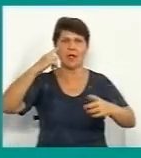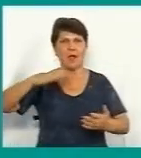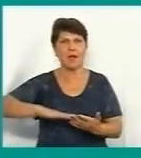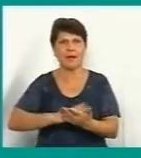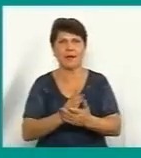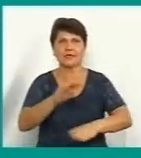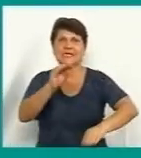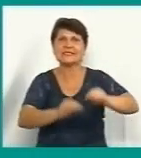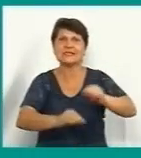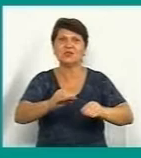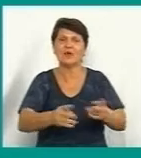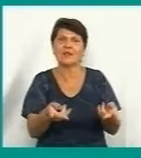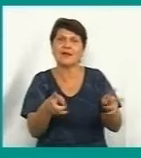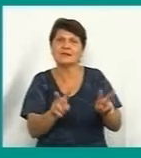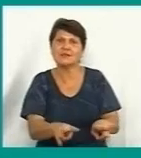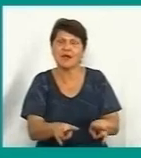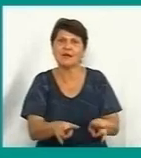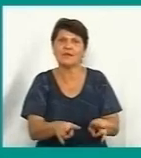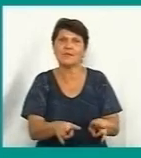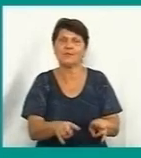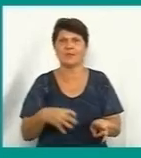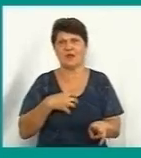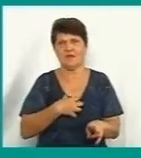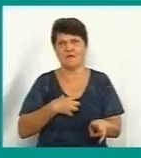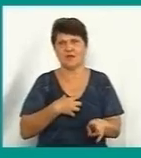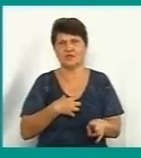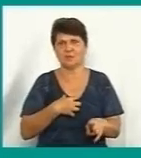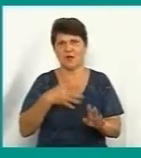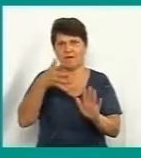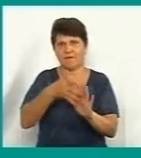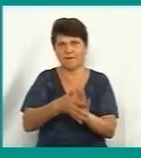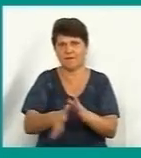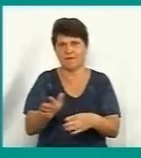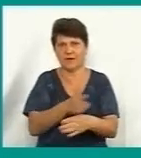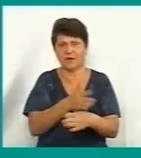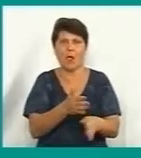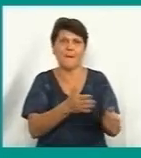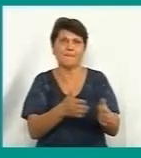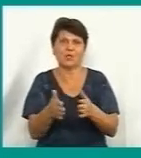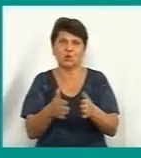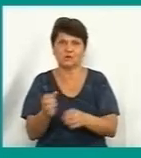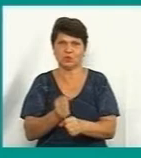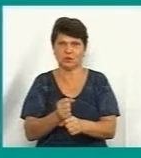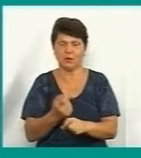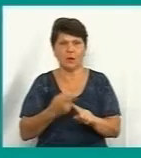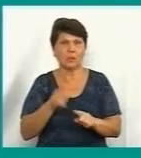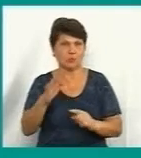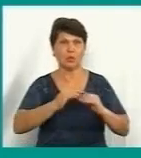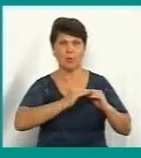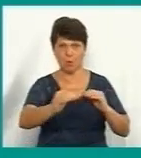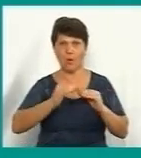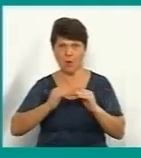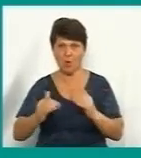складування залишків інертних матеріалів, це лагуна для збору фільтрату, тобто підготовчі роботи. Це буде полігон